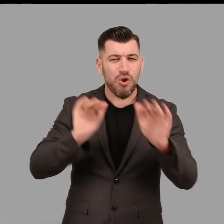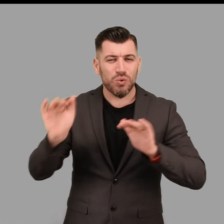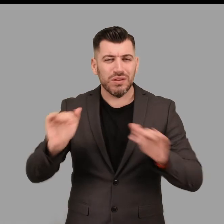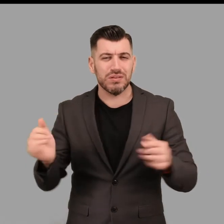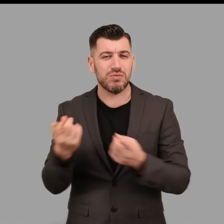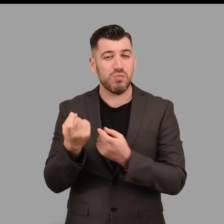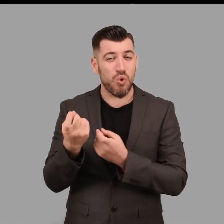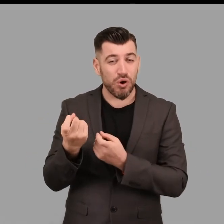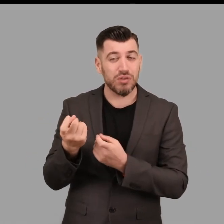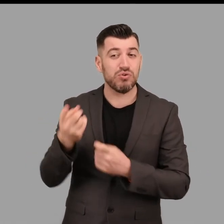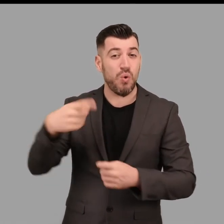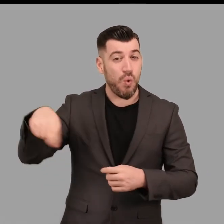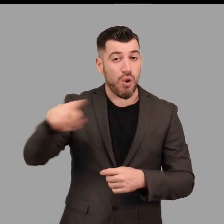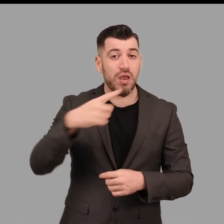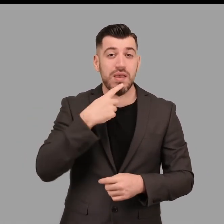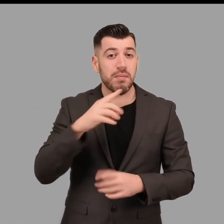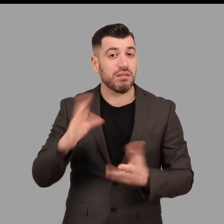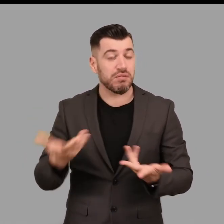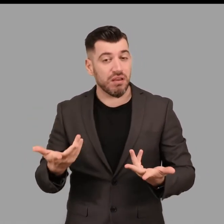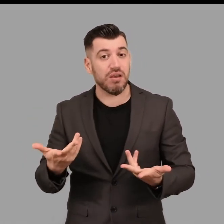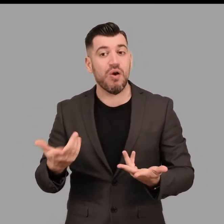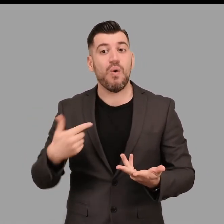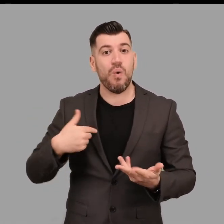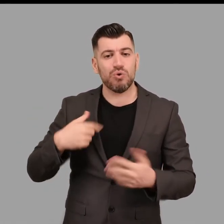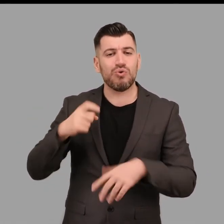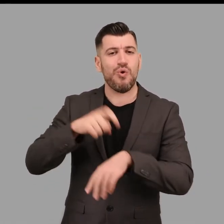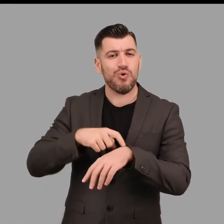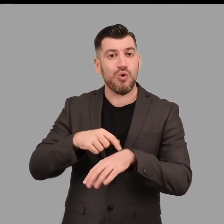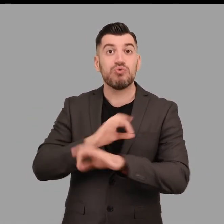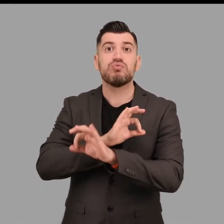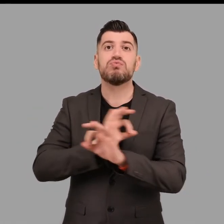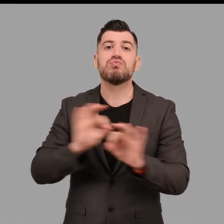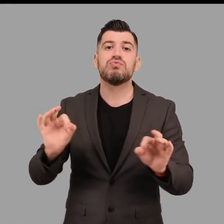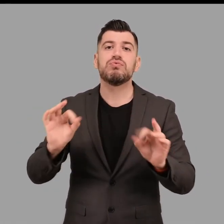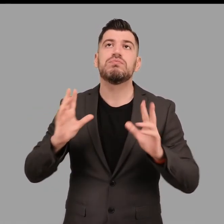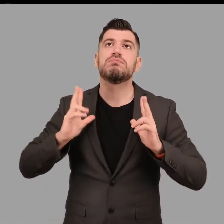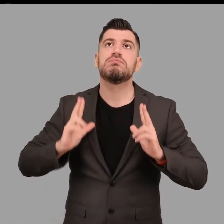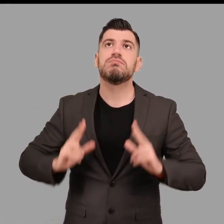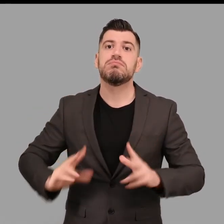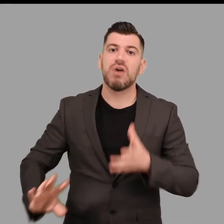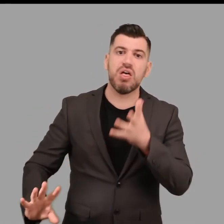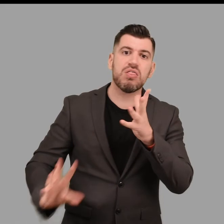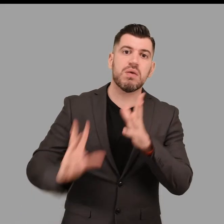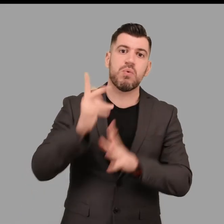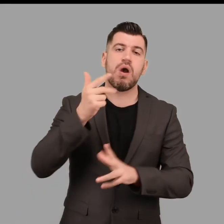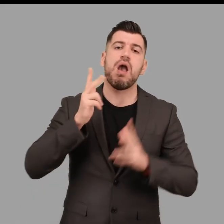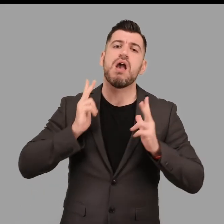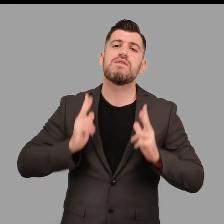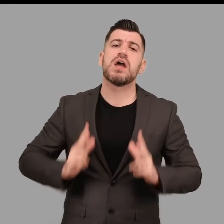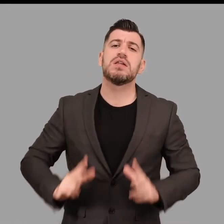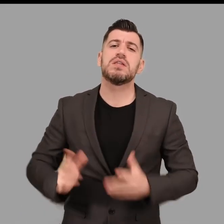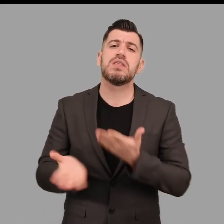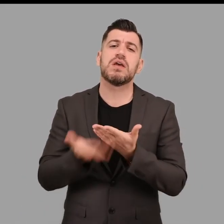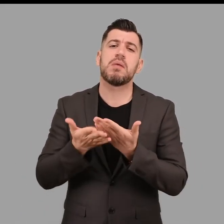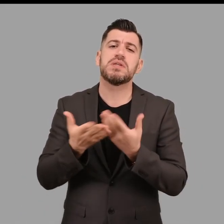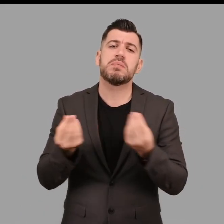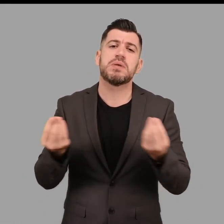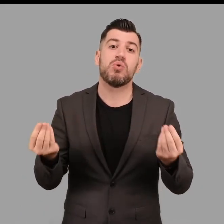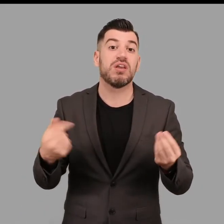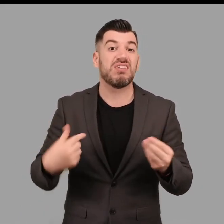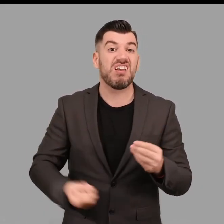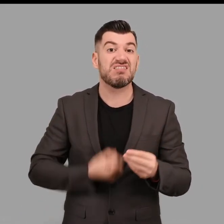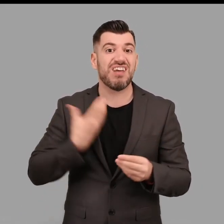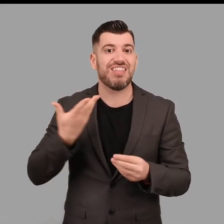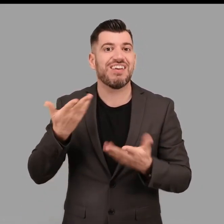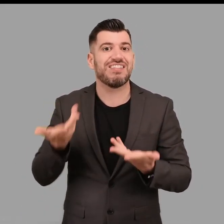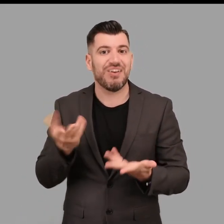προσδοκίες της ομάδας κοινούς στην οποία απευθυνόταν Αλλαίρευσαν επικοινωνικές δεξιότητες μέσω της έκφρασης των απόψεών τους